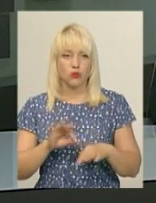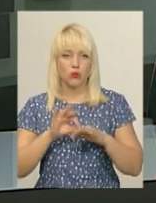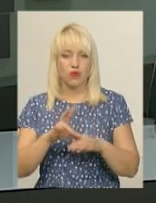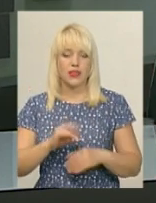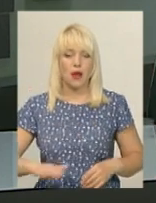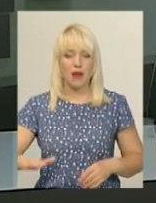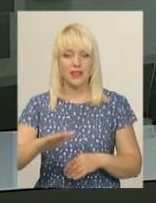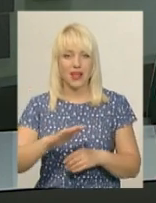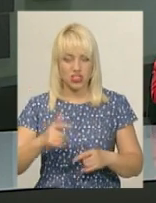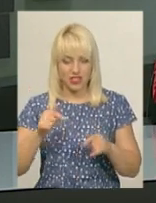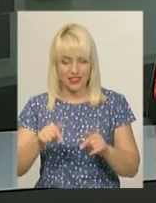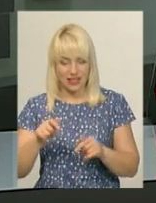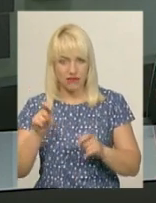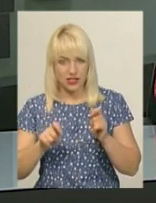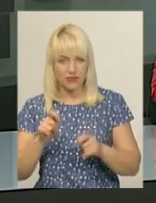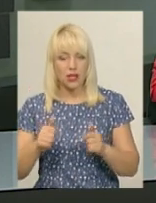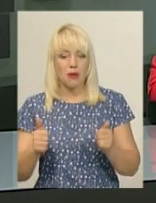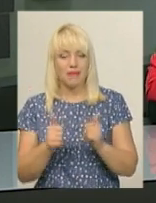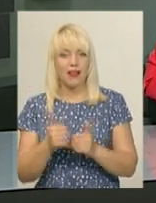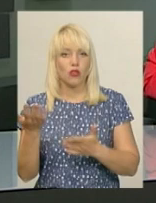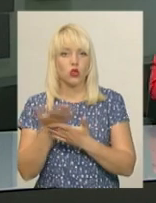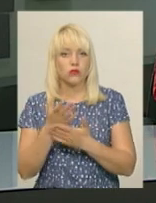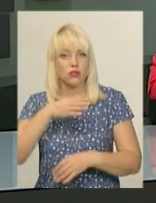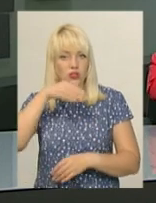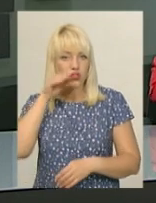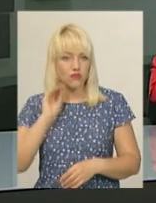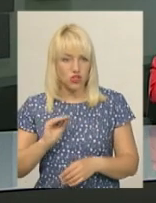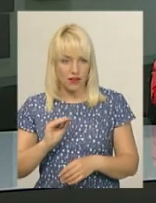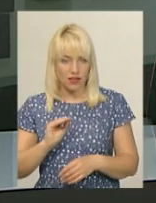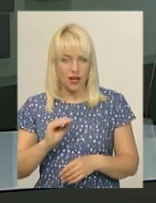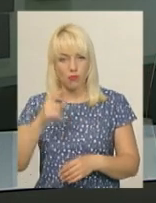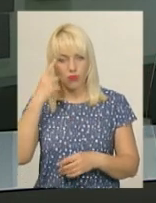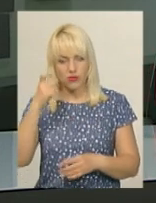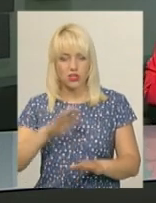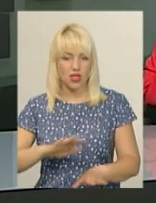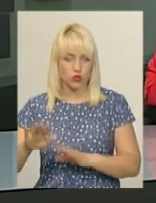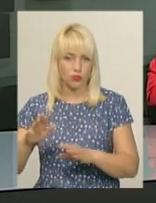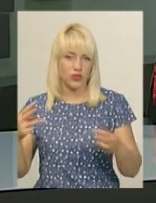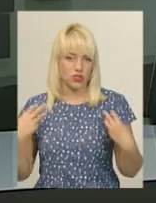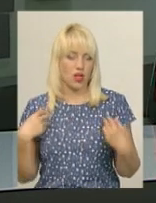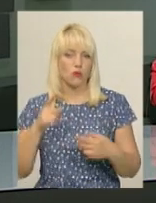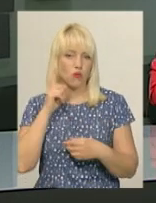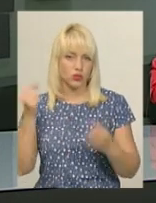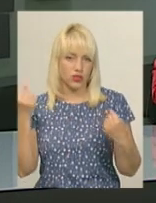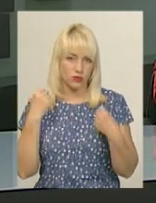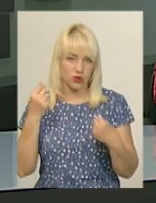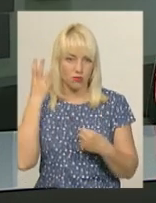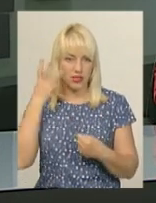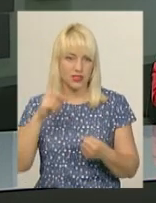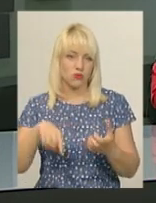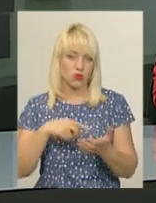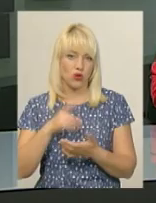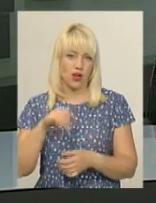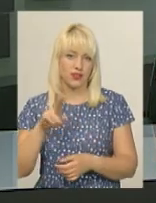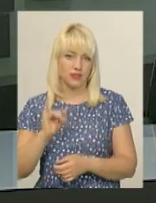майданчику біля кінотеатру імені Тараса Шевченка, повідомила заступник начальника управління молоді та спорту Хмельницької міської ради Олена